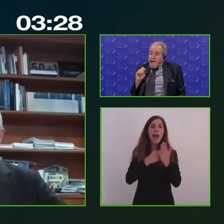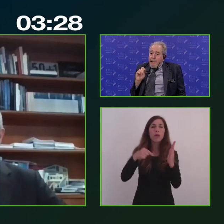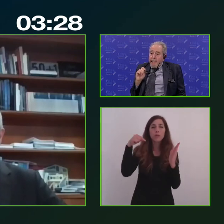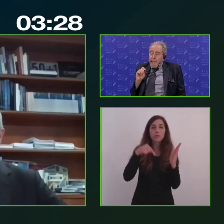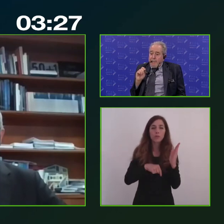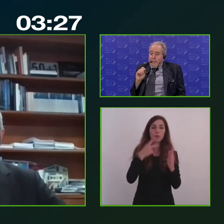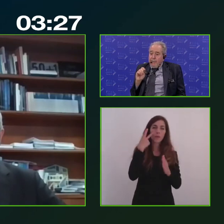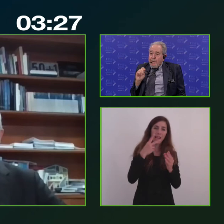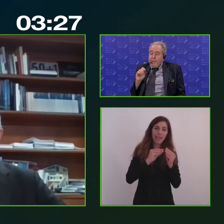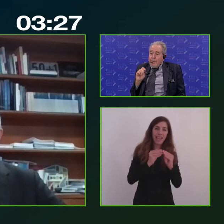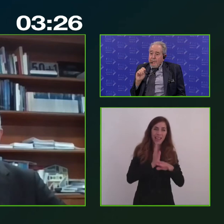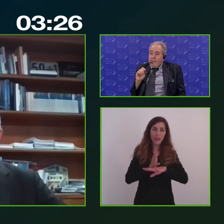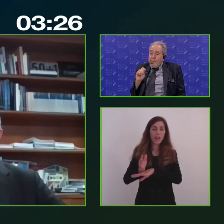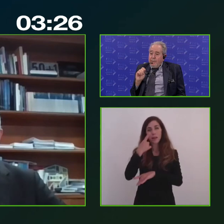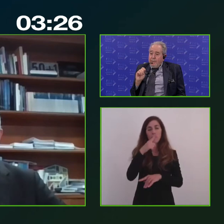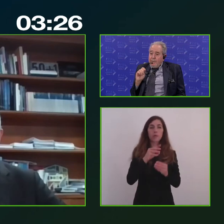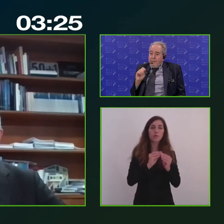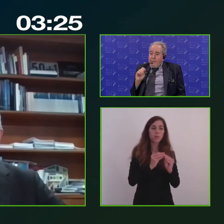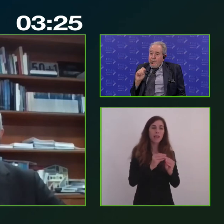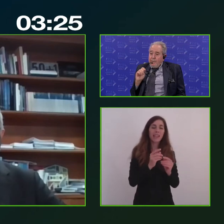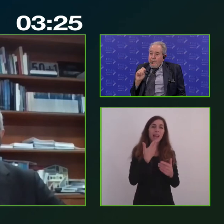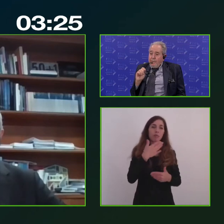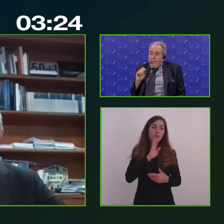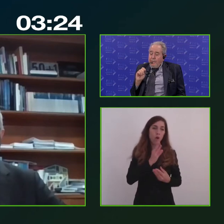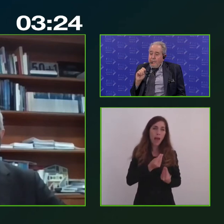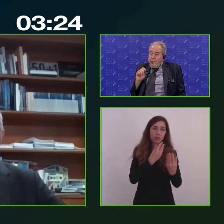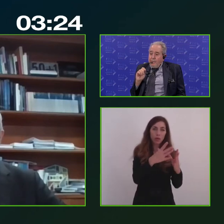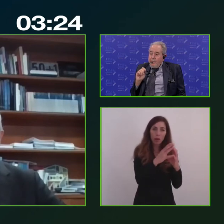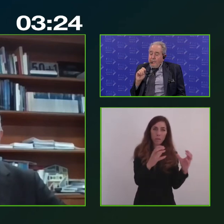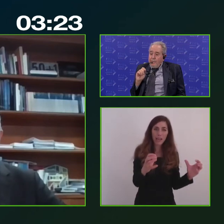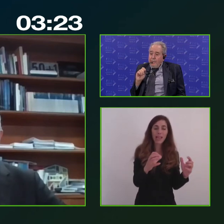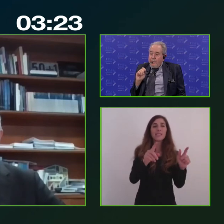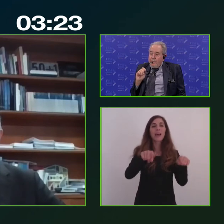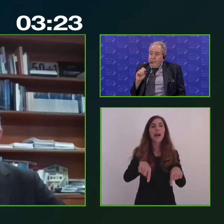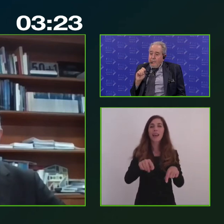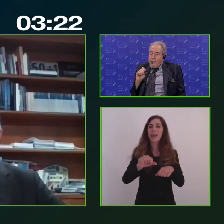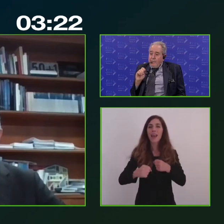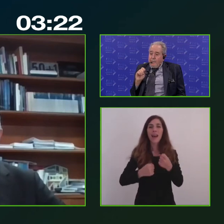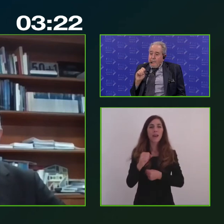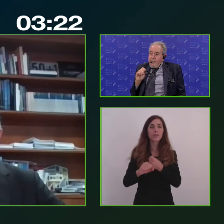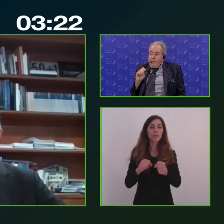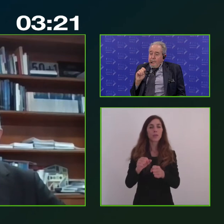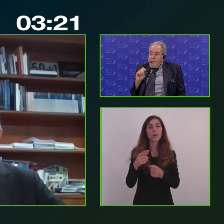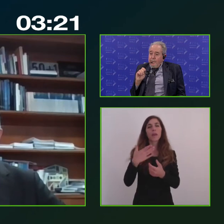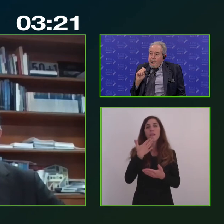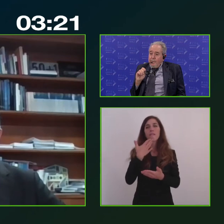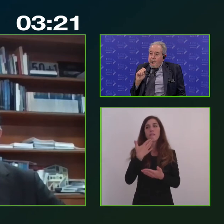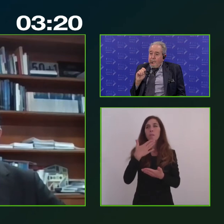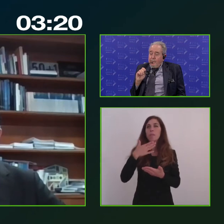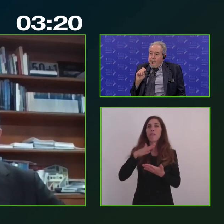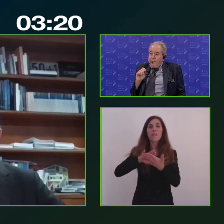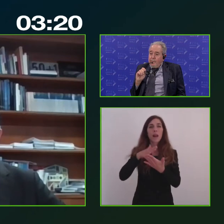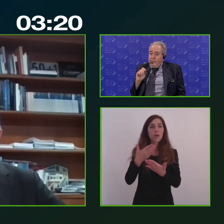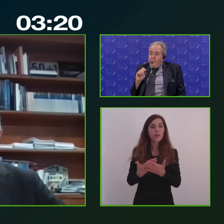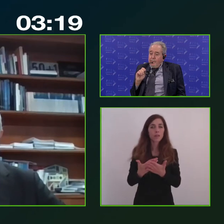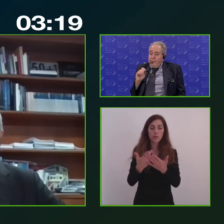agli strumenti di agevolazione per le imprese, ma anche alle azioni che ad esempio riguardano la valorizzazione di ambiti